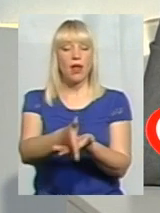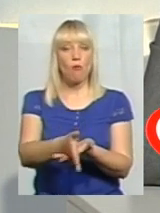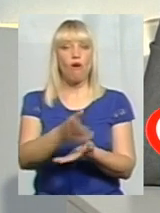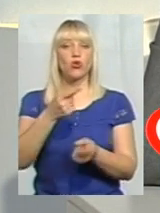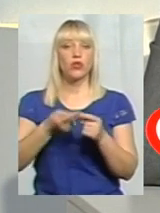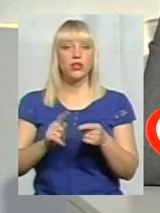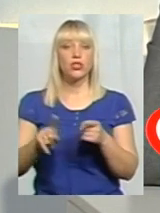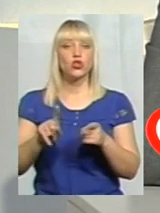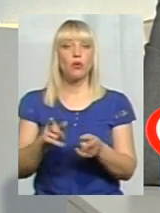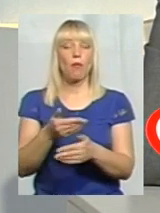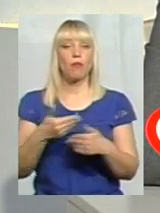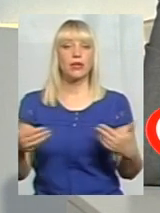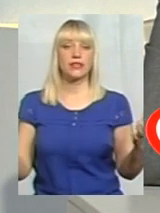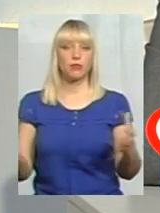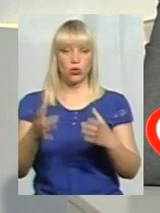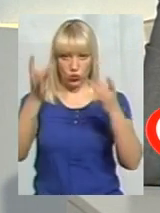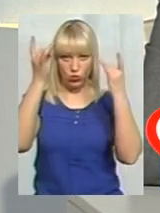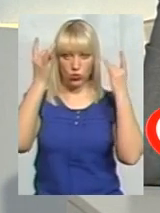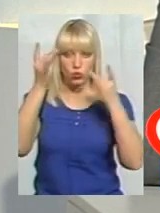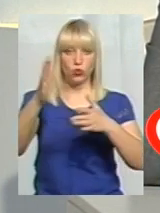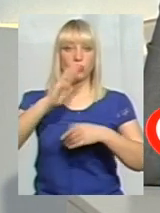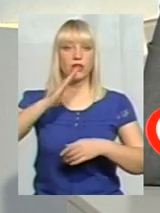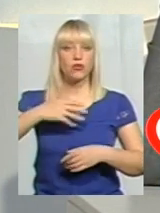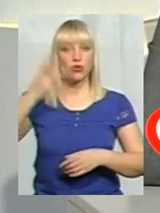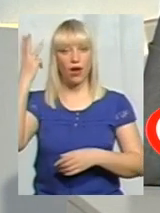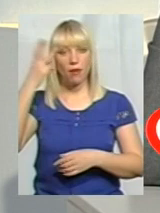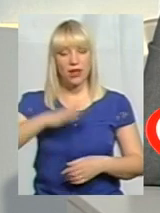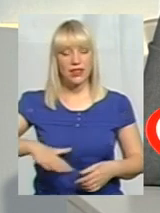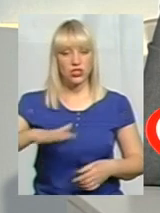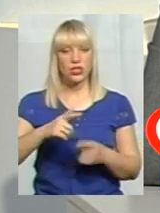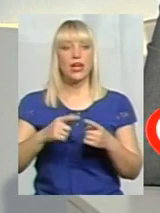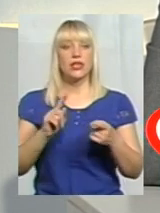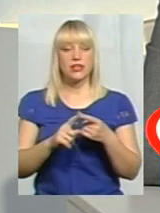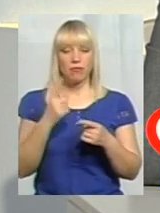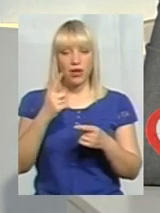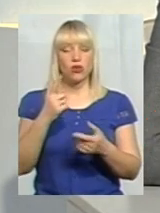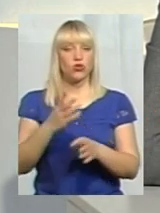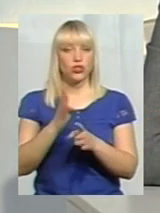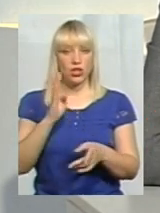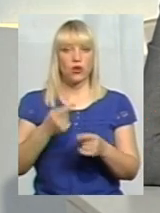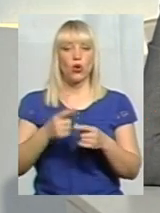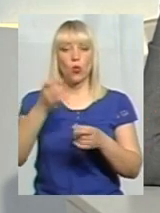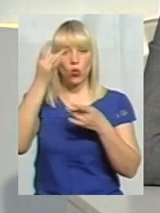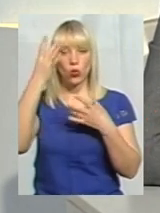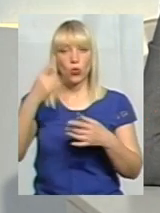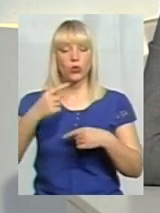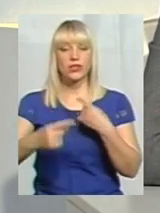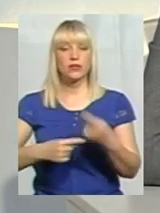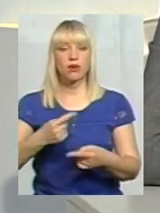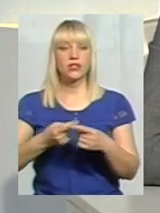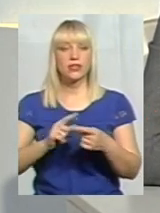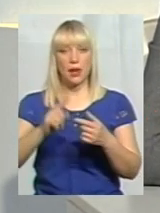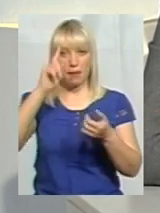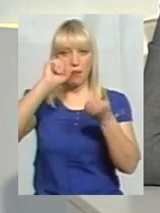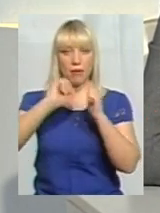Хмельниччини. В першу чергу, це пам'ятки, звичайно, культурних спадщин, які надбанням нашої України, це пам'ятки